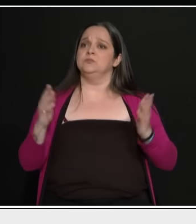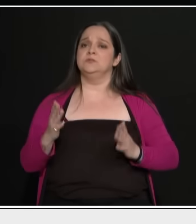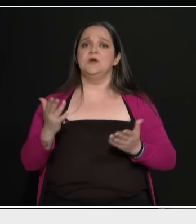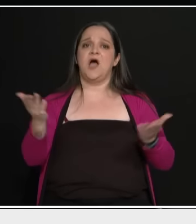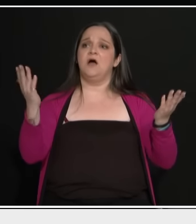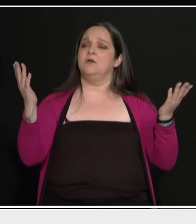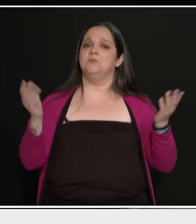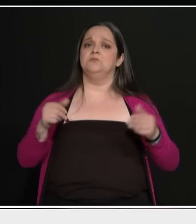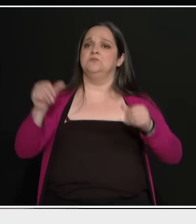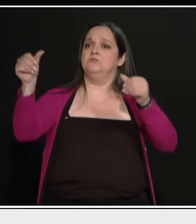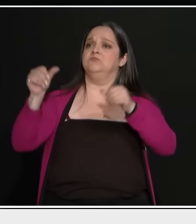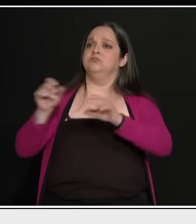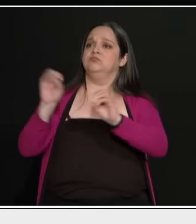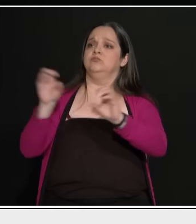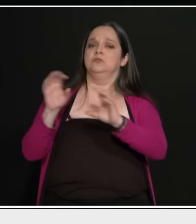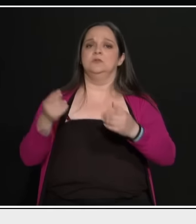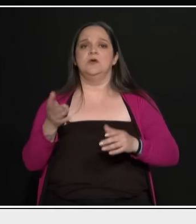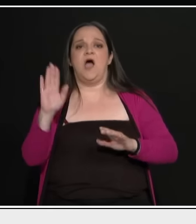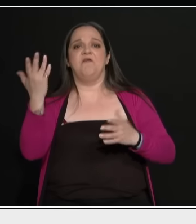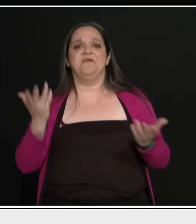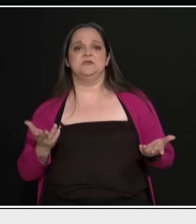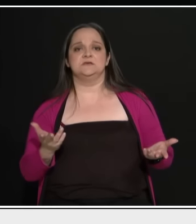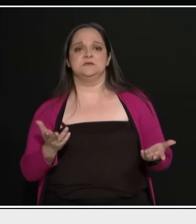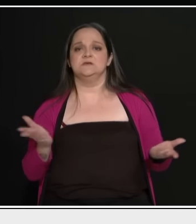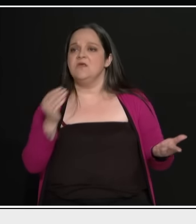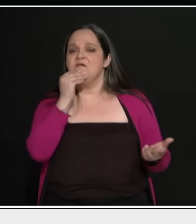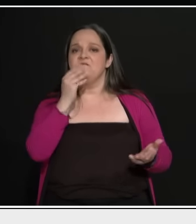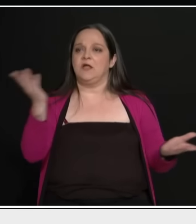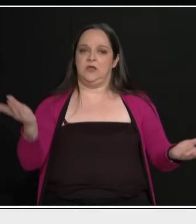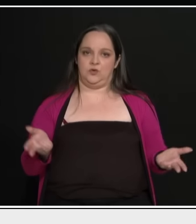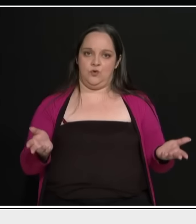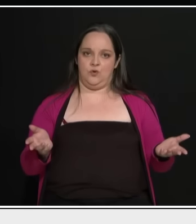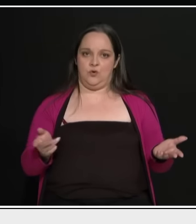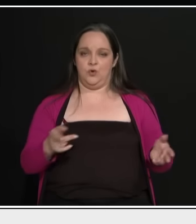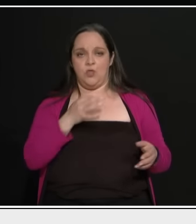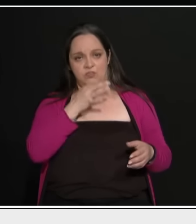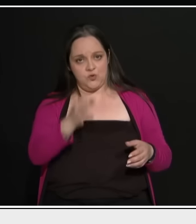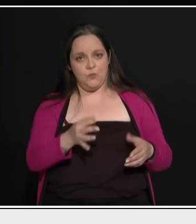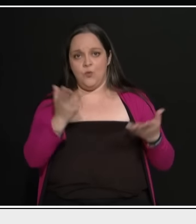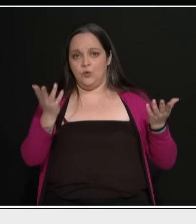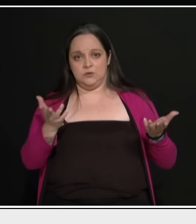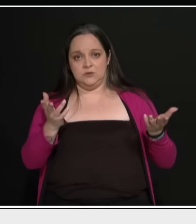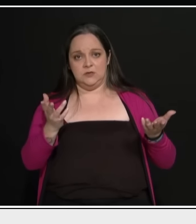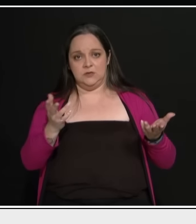αφήσεις. Λοιπόν, θα του πω του κυρίου Μητσοτάκη, το εξής που στην